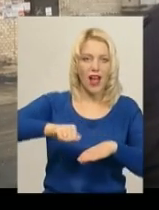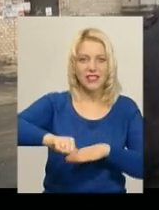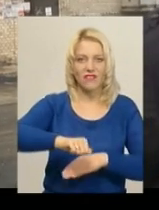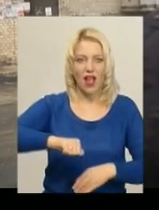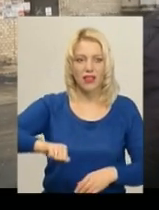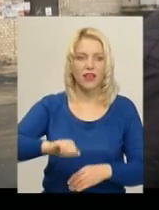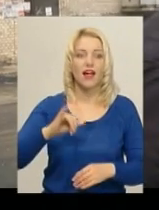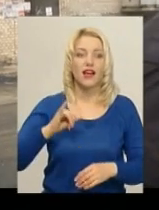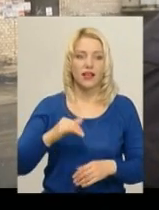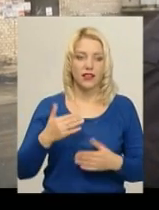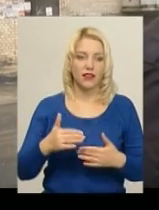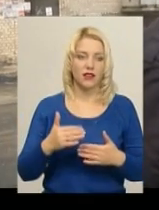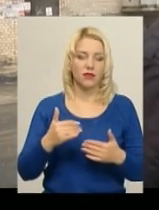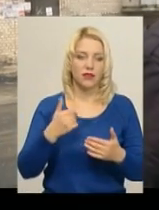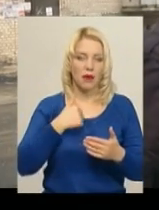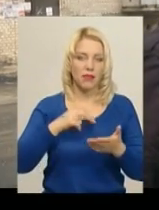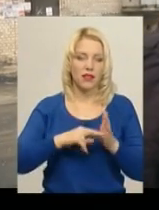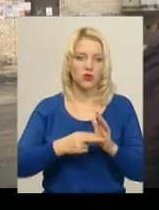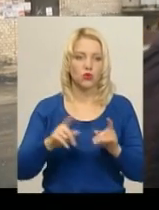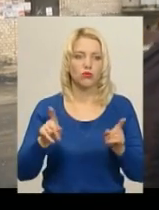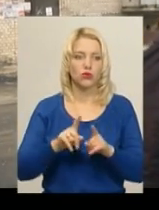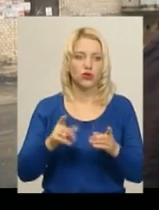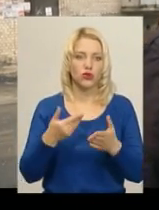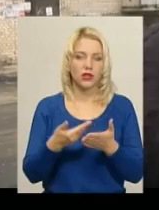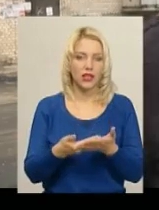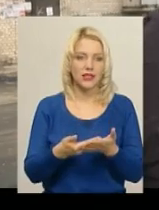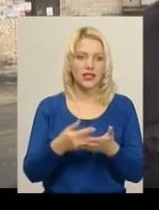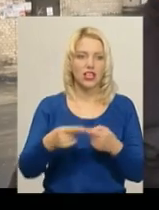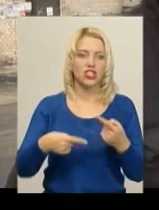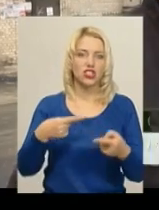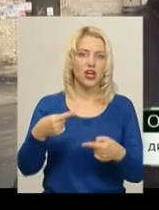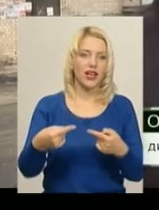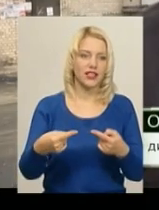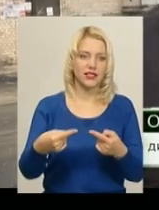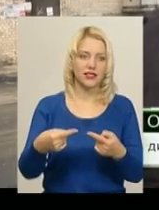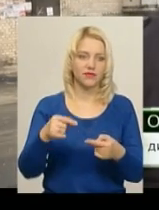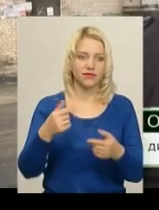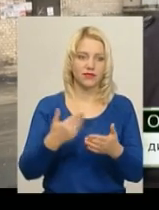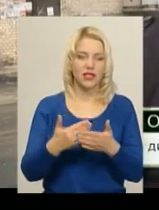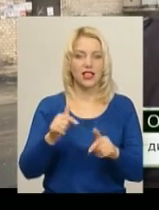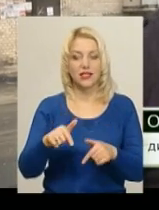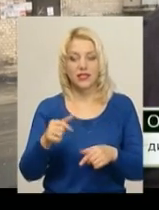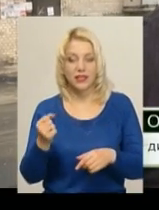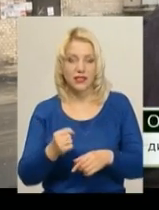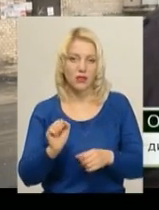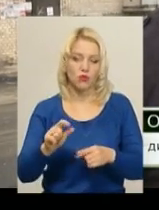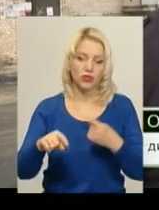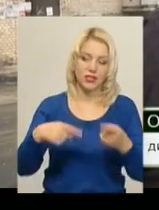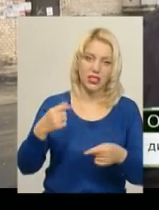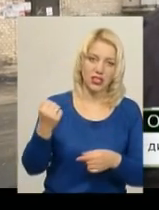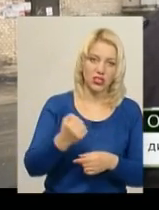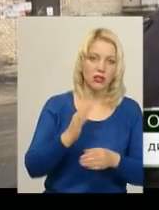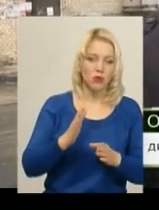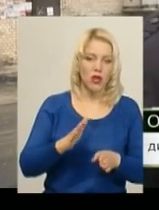і я планую, що ми десь на ці неділи, а може і на слідущі, закінчимо